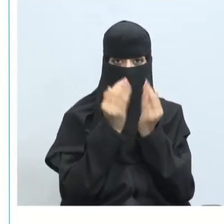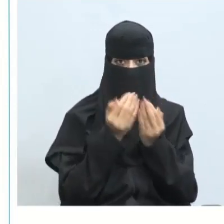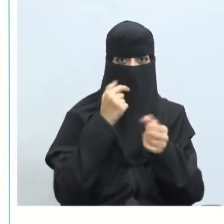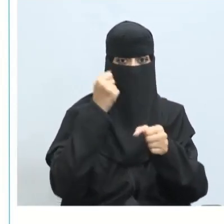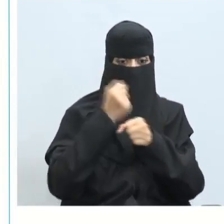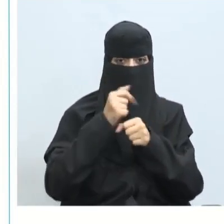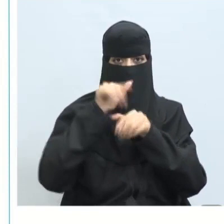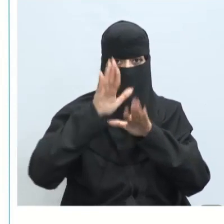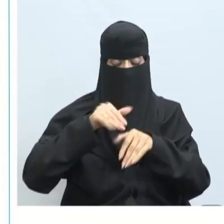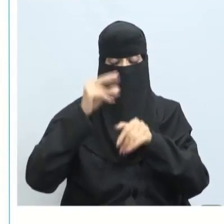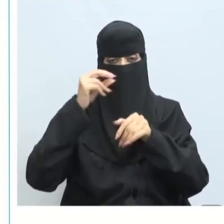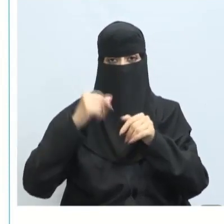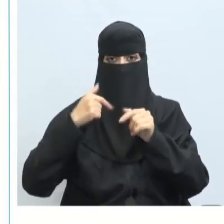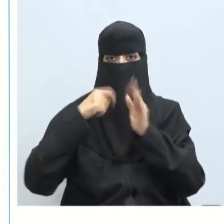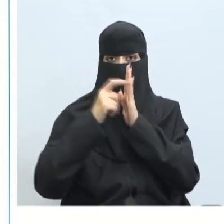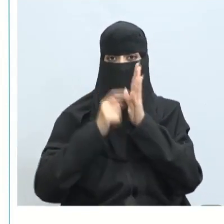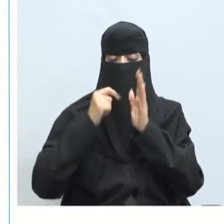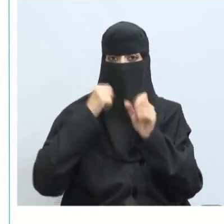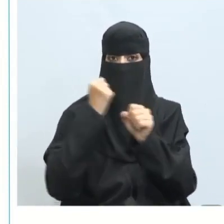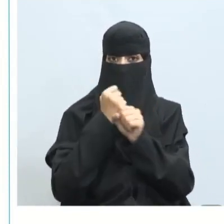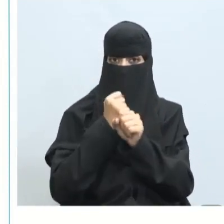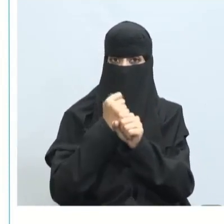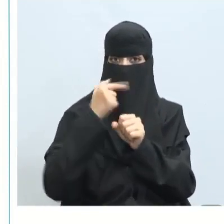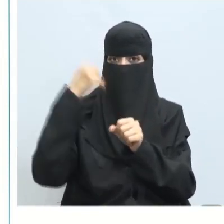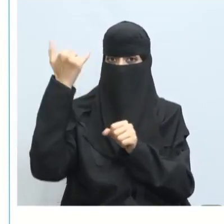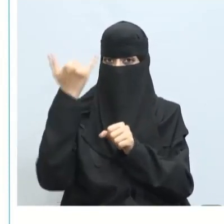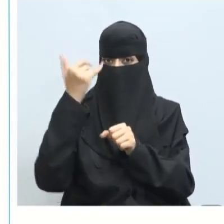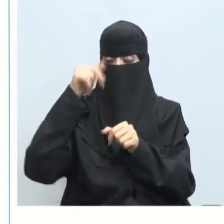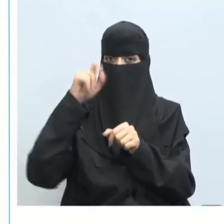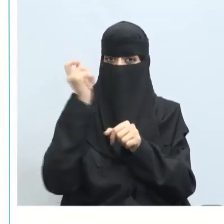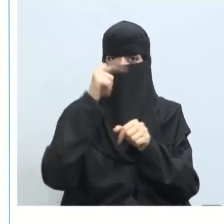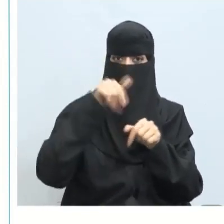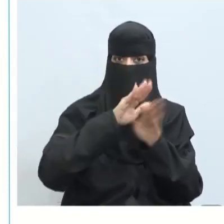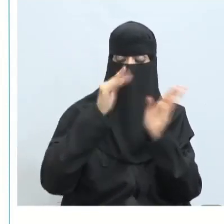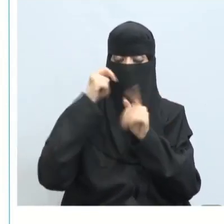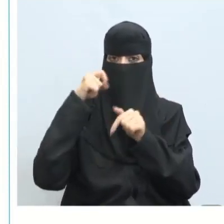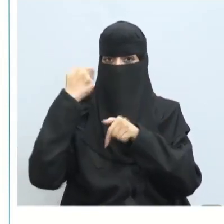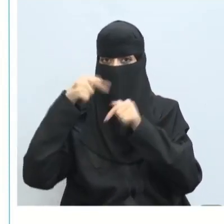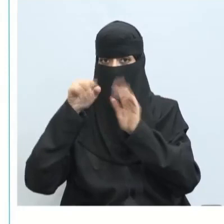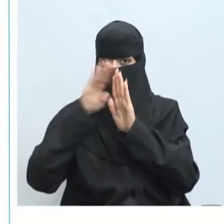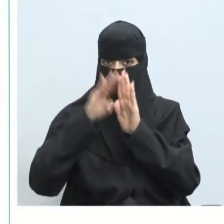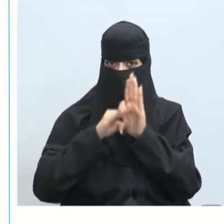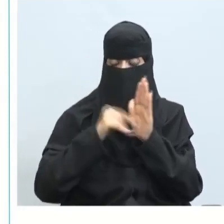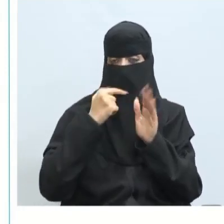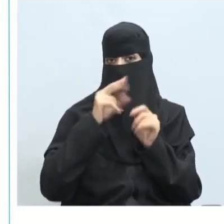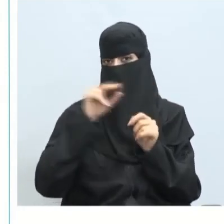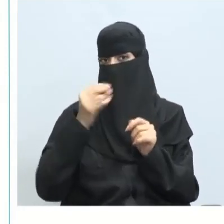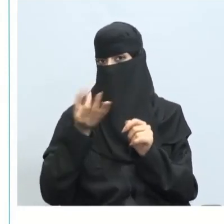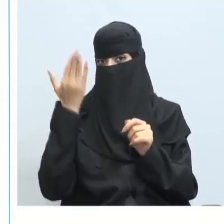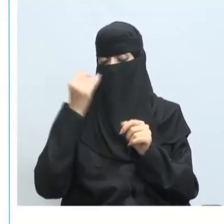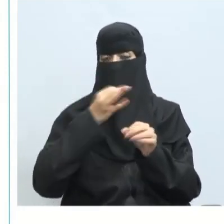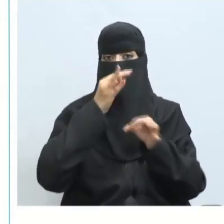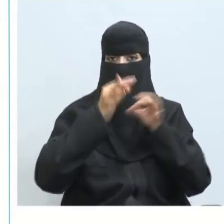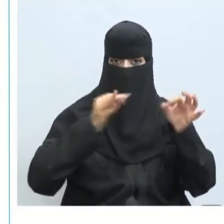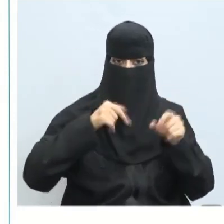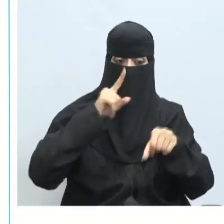المصفوف التي ذكرنا سابقاً المهام الهامة والعاجلة والغير الهامة غير العاجلة وذكرنا سابقاً عدة استراتيجيات